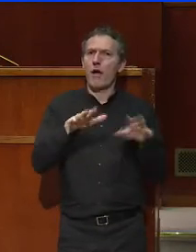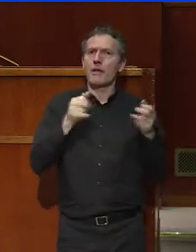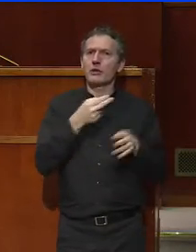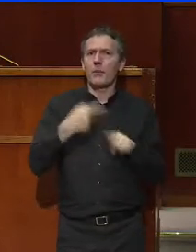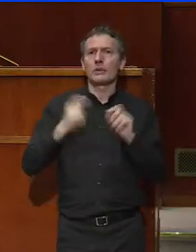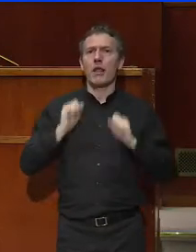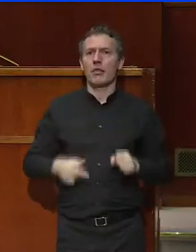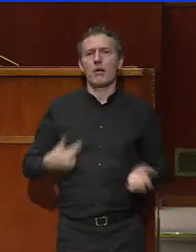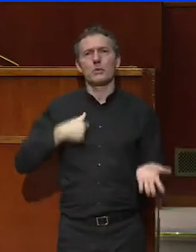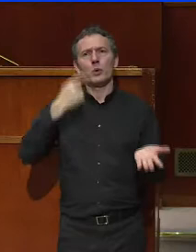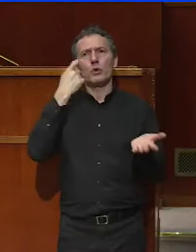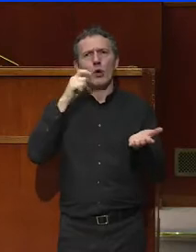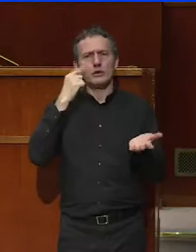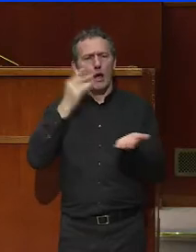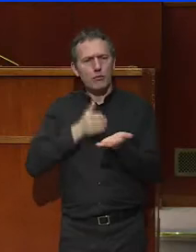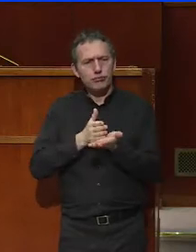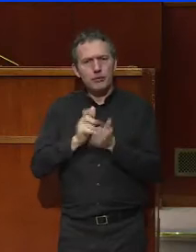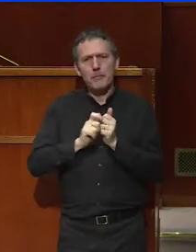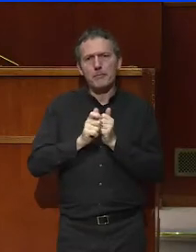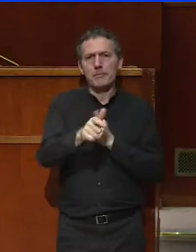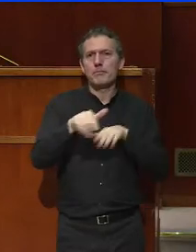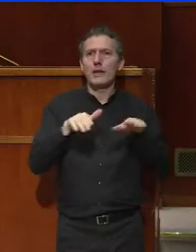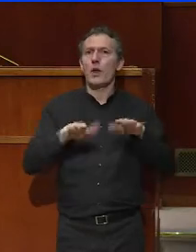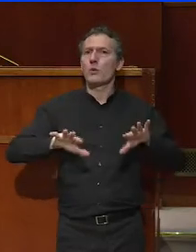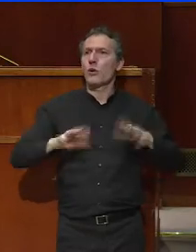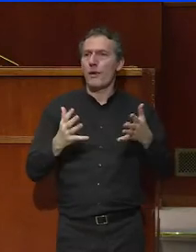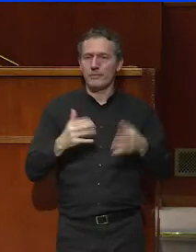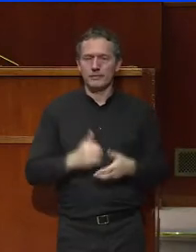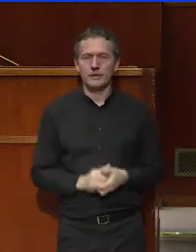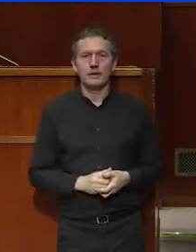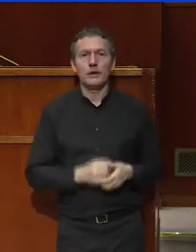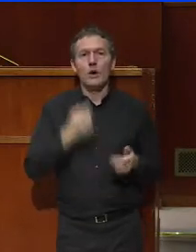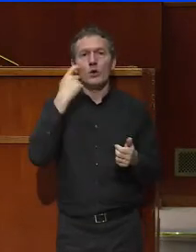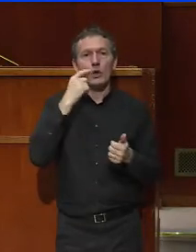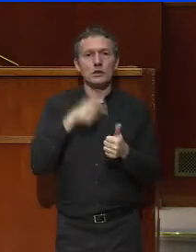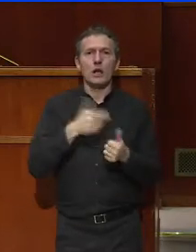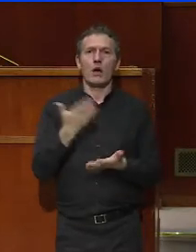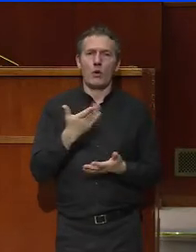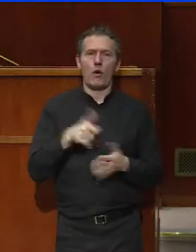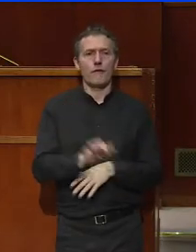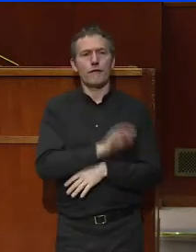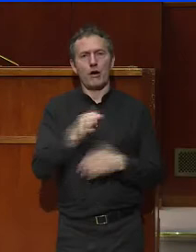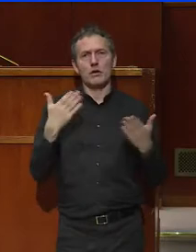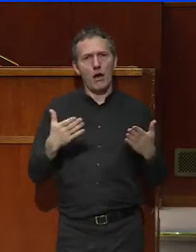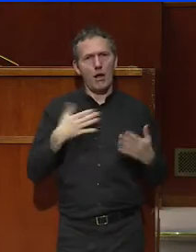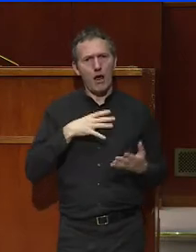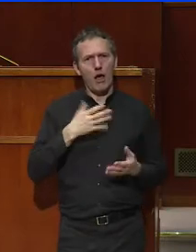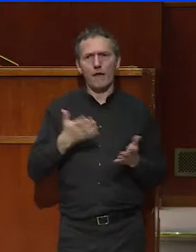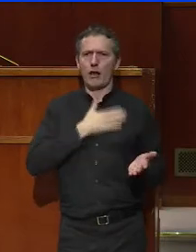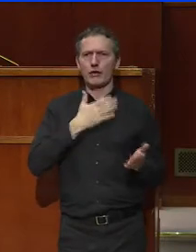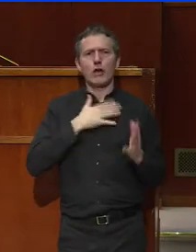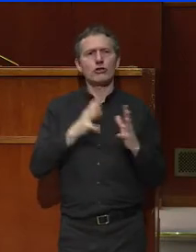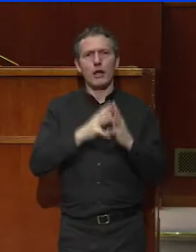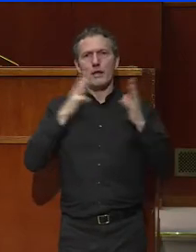constat, une feuille de route et une méthode. Le constat, c'est celui d'une France aux atouts immenses, à l'énergie